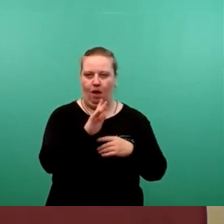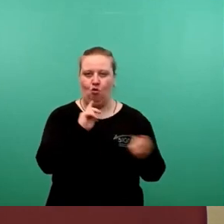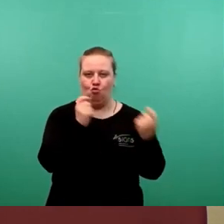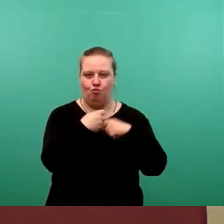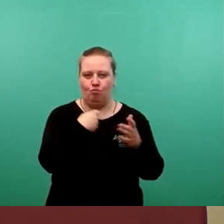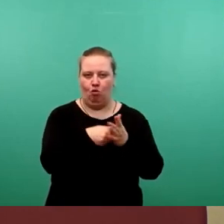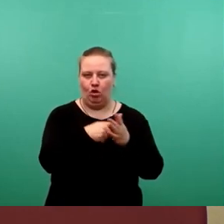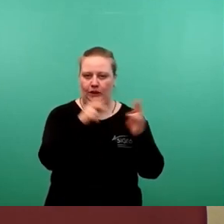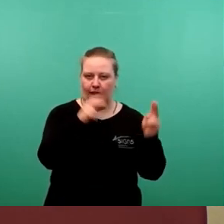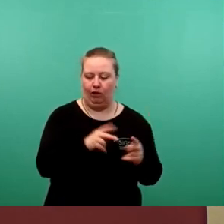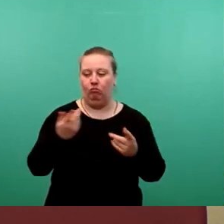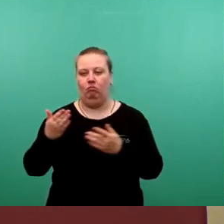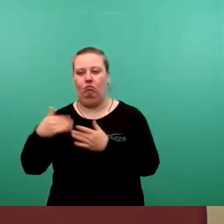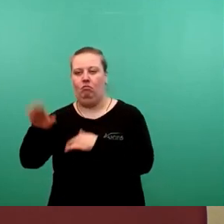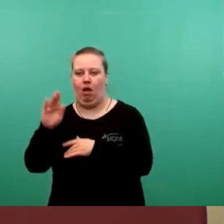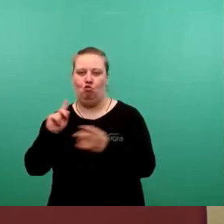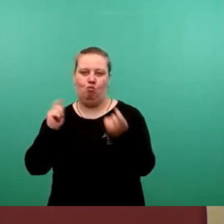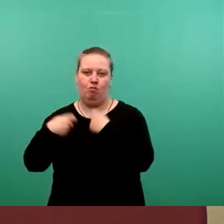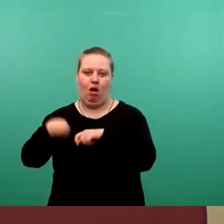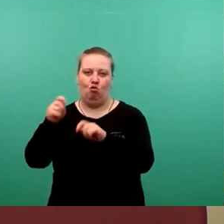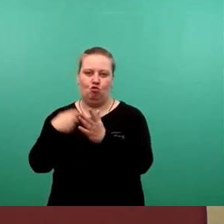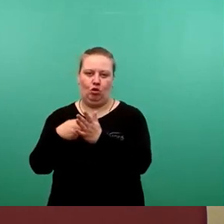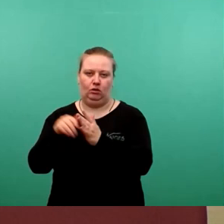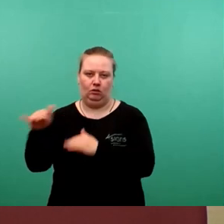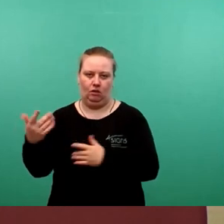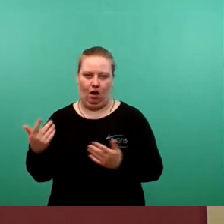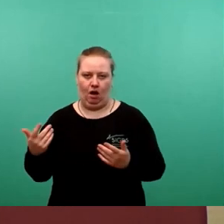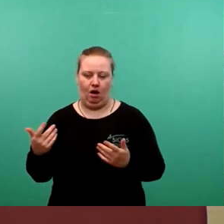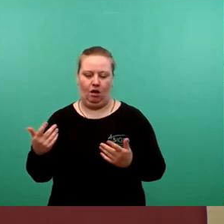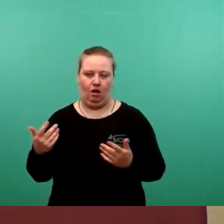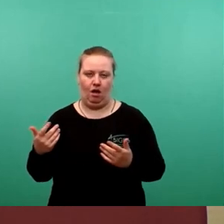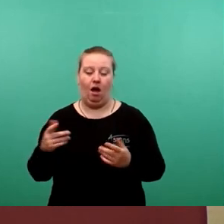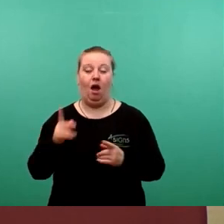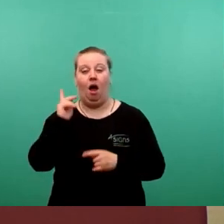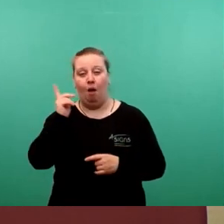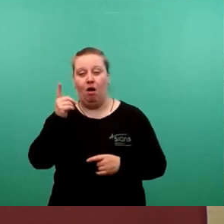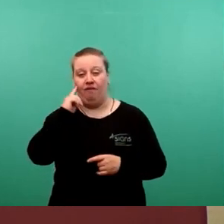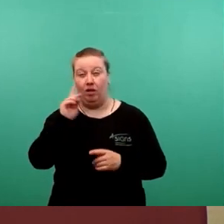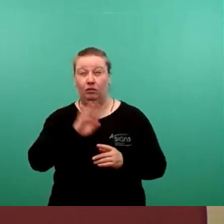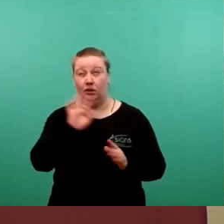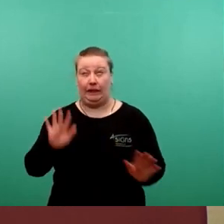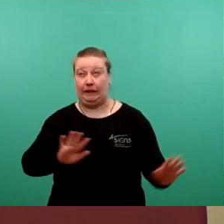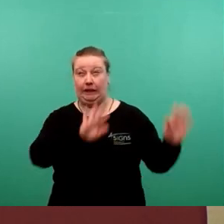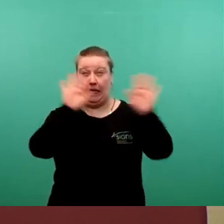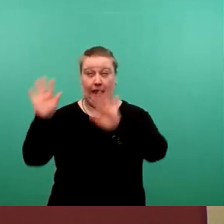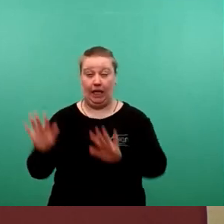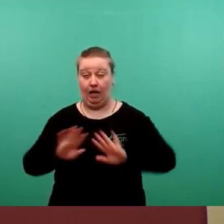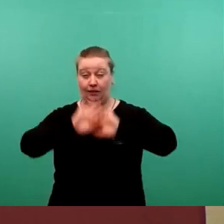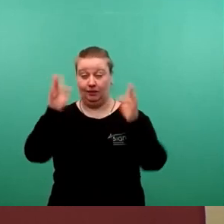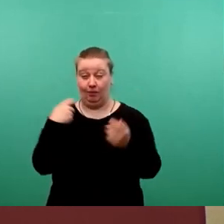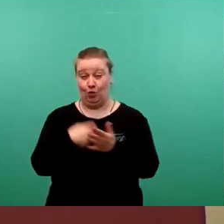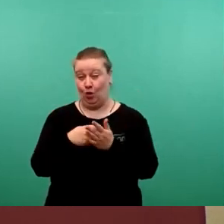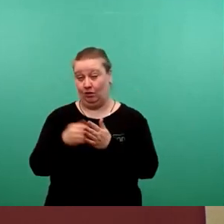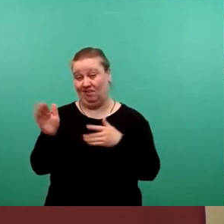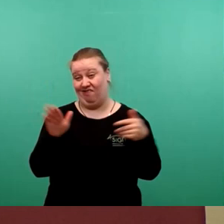in der Lingener Allee höher als beim World Trade Center. Aber wenn wir über zehn Jahre den Gesamtkostenvergleich